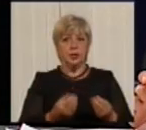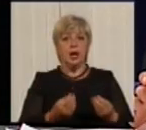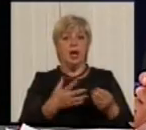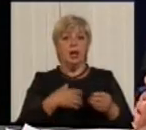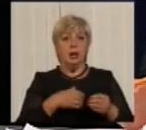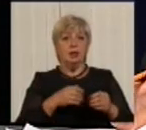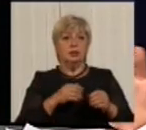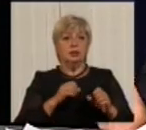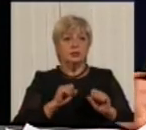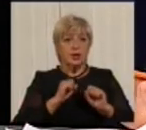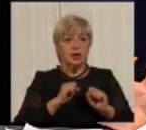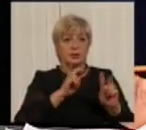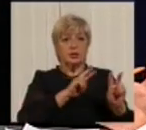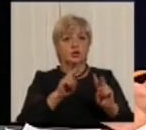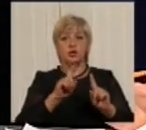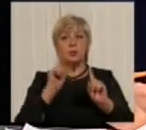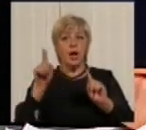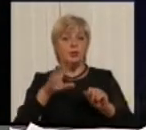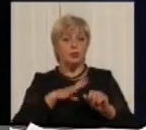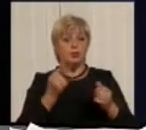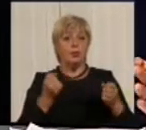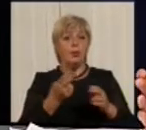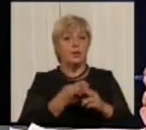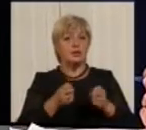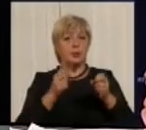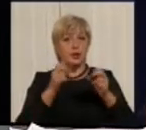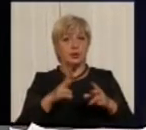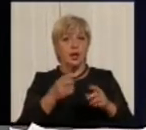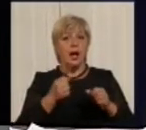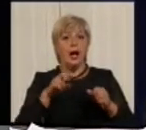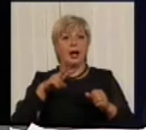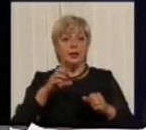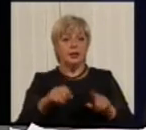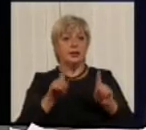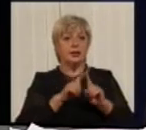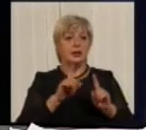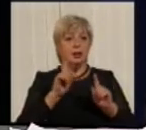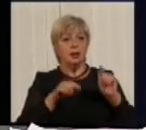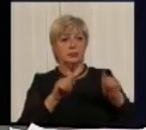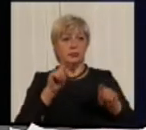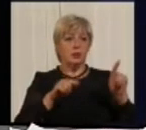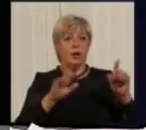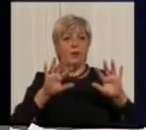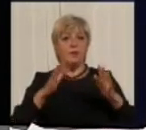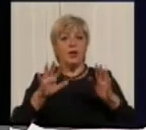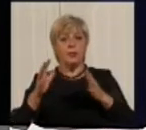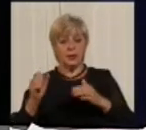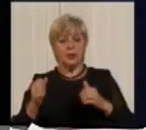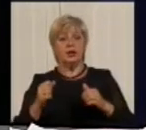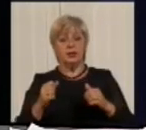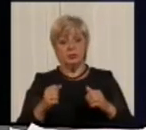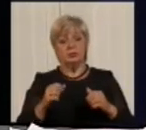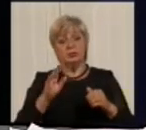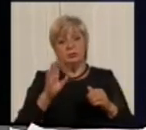безпечніше. Але такі точечні випадки все одно не будуть. Те, що людина сказала на Ігрені,